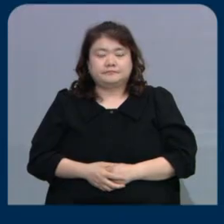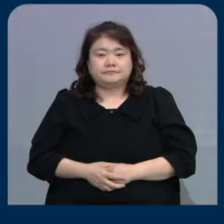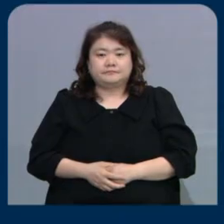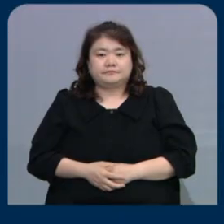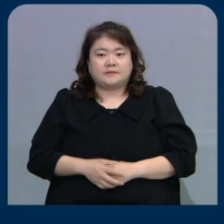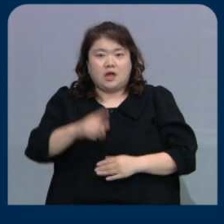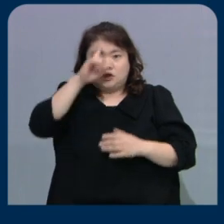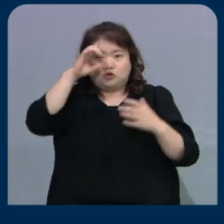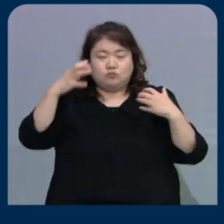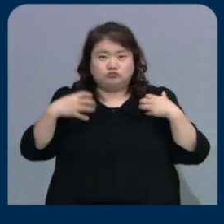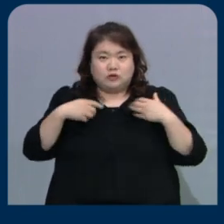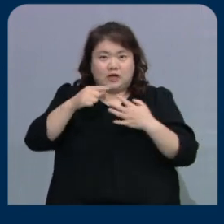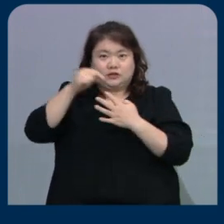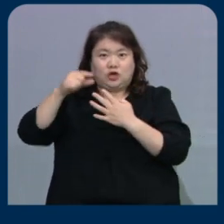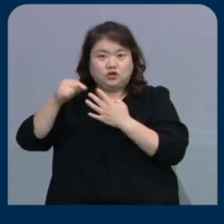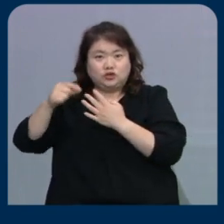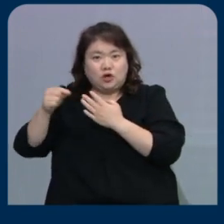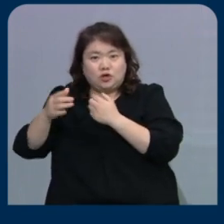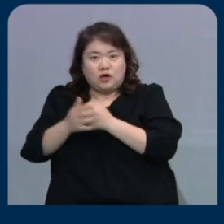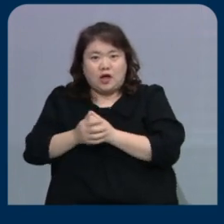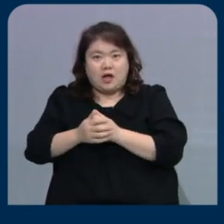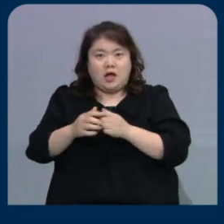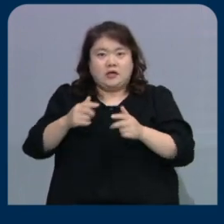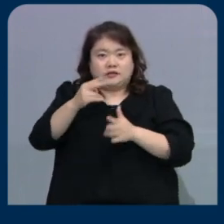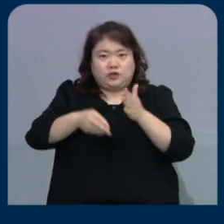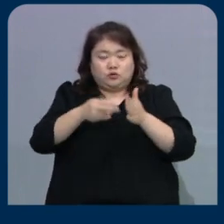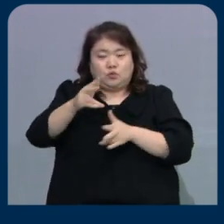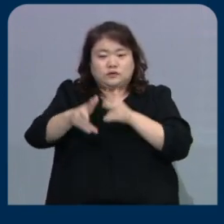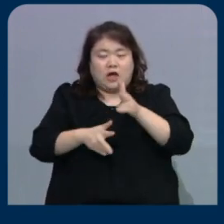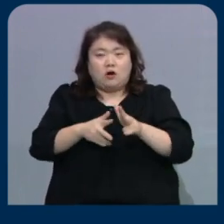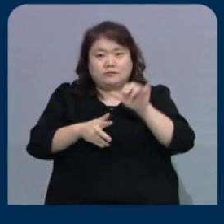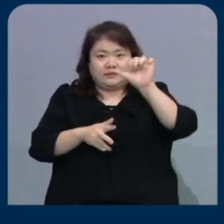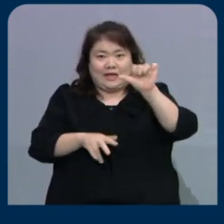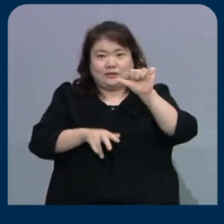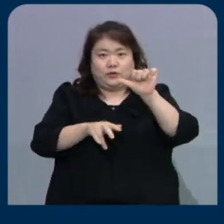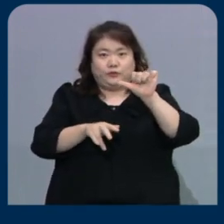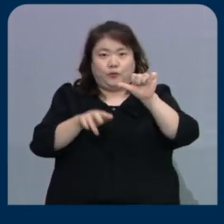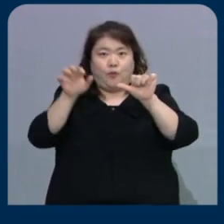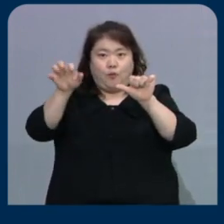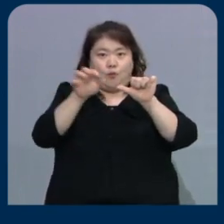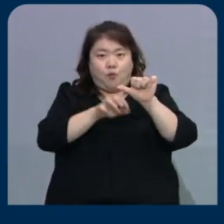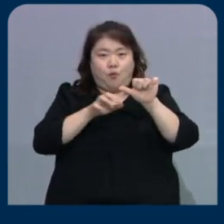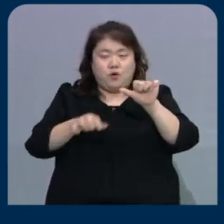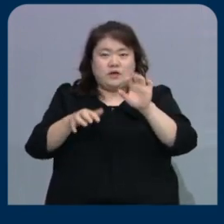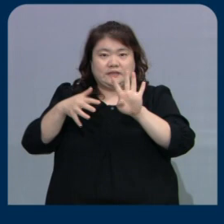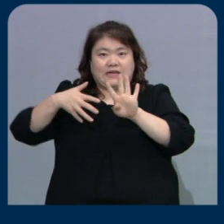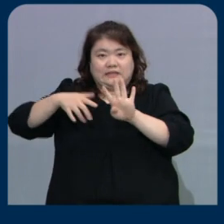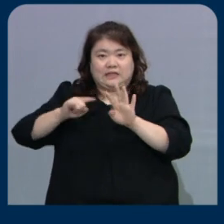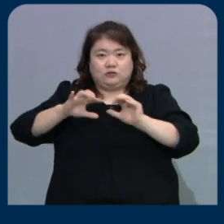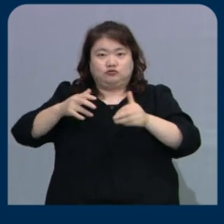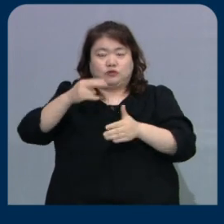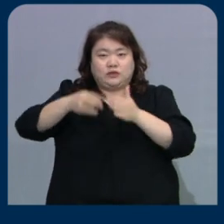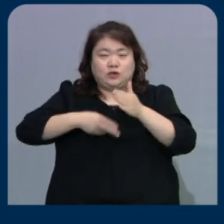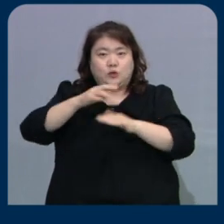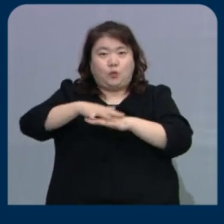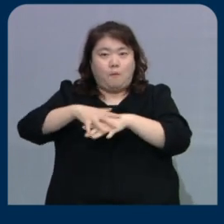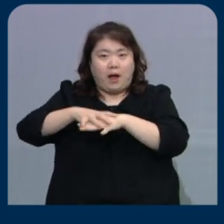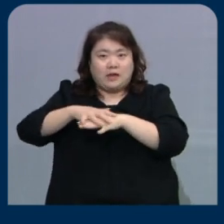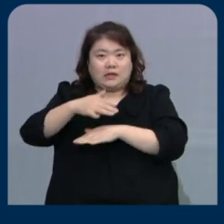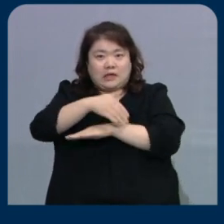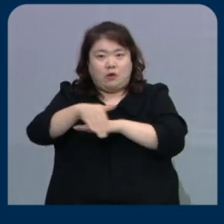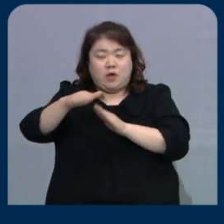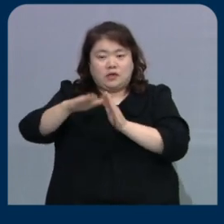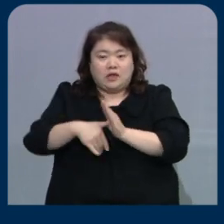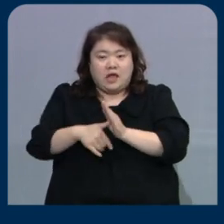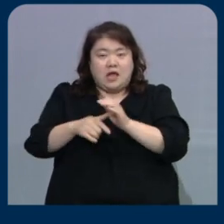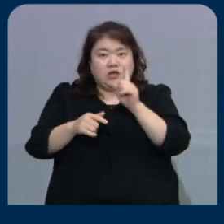정부가 선정한 비수도권 광역철도 선도사업은 모두 5곳. 4차 국가철도망 계획에 새로 반영된